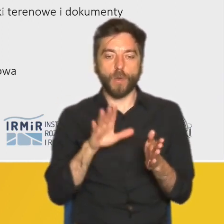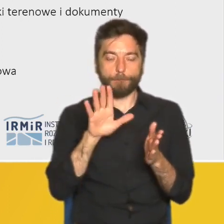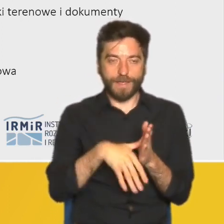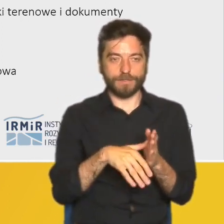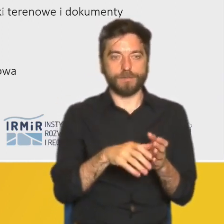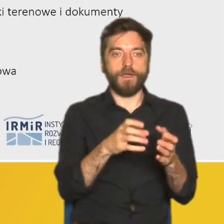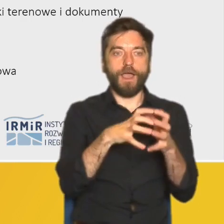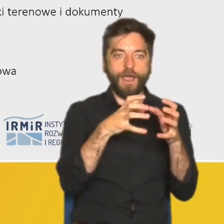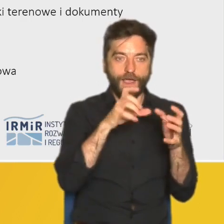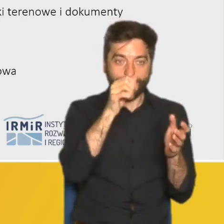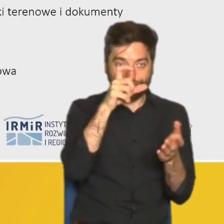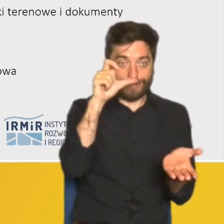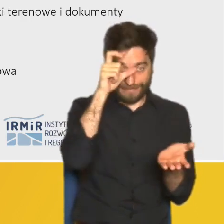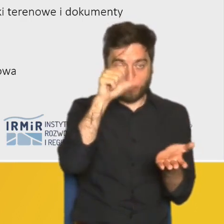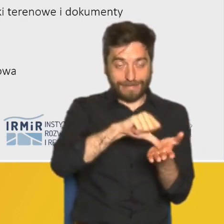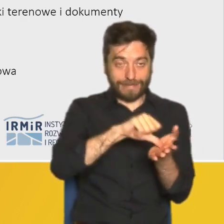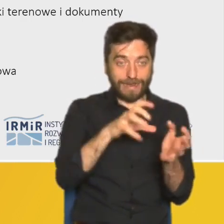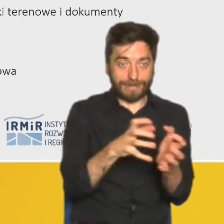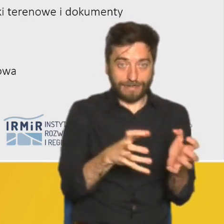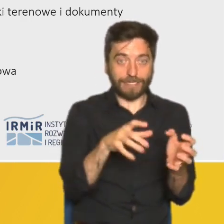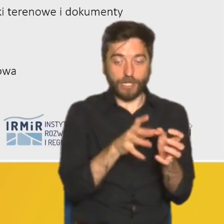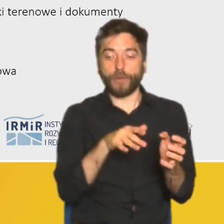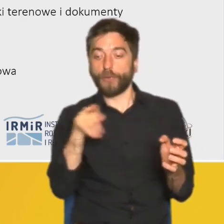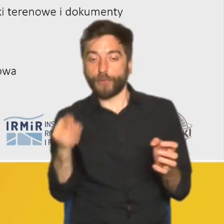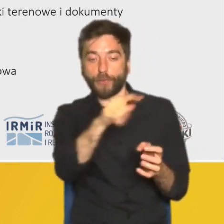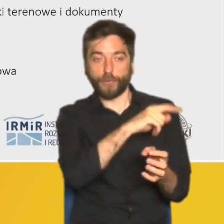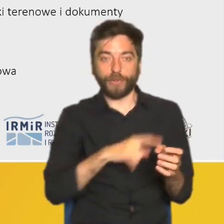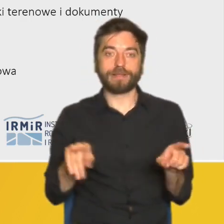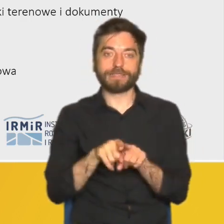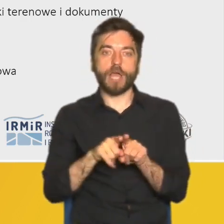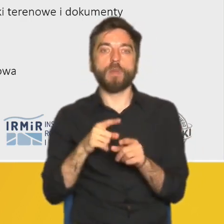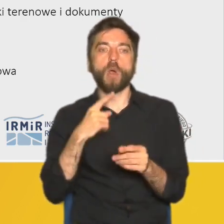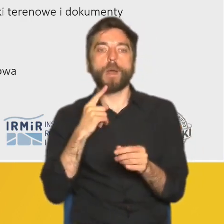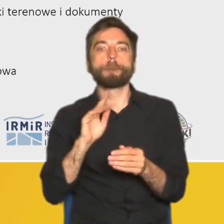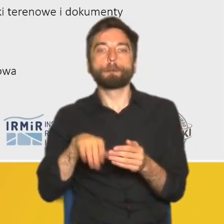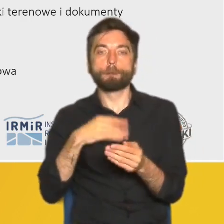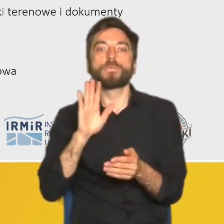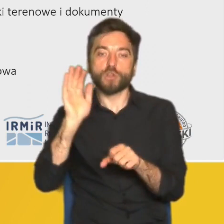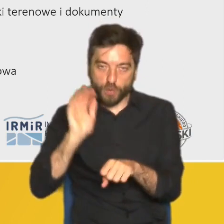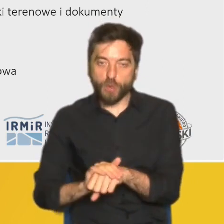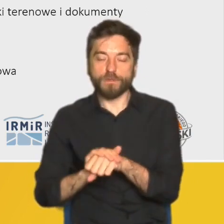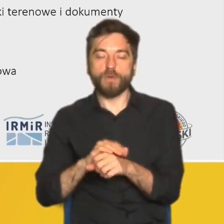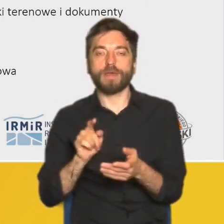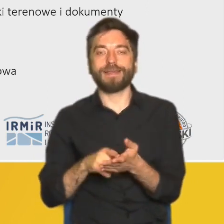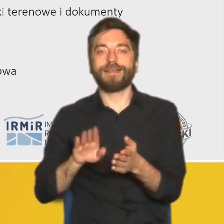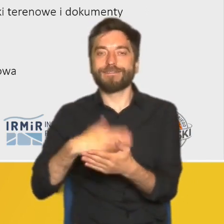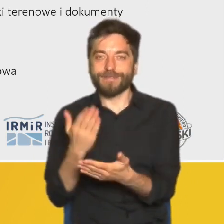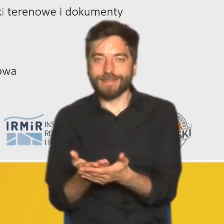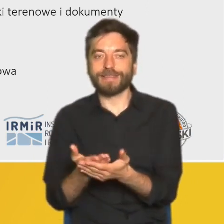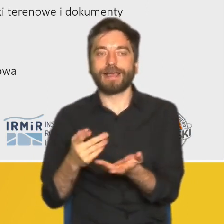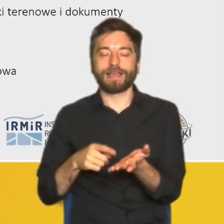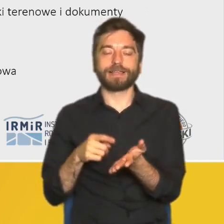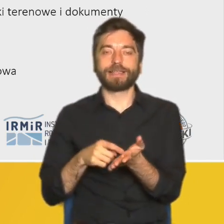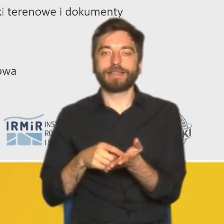i podmiastem, a także liczba wydanych pozwoleń na budowę w gminach podmiejskich, także pewne cechy jakościowe, które były tak wybrane, żeby te